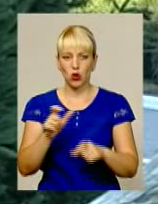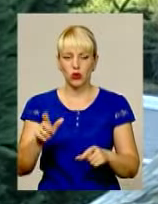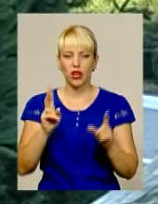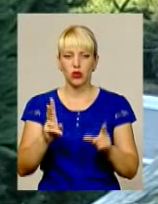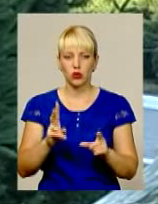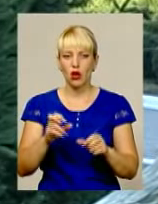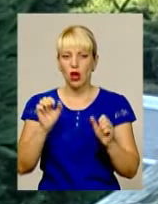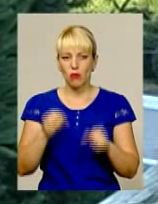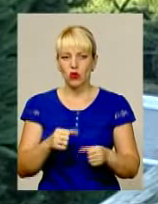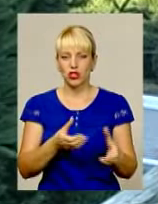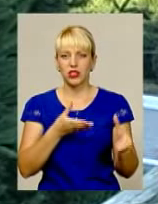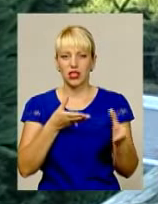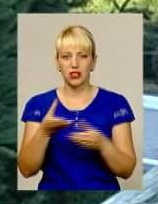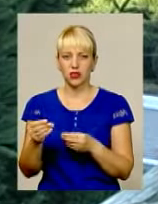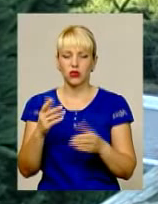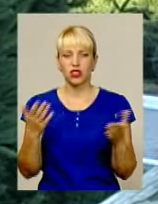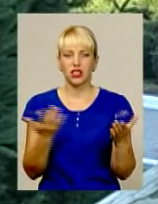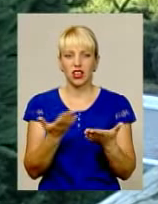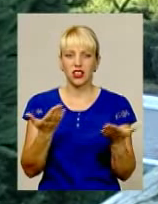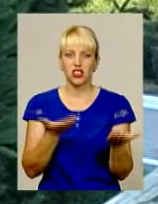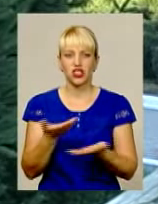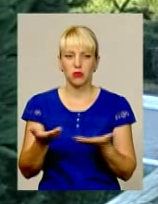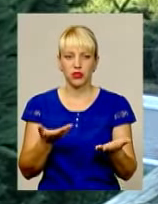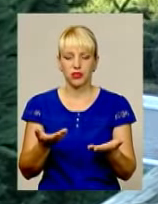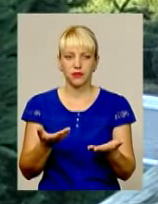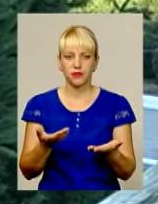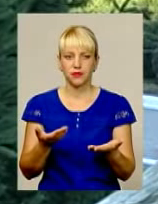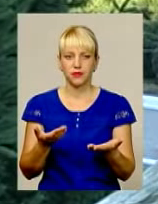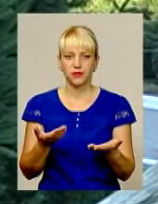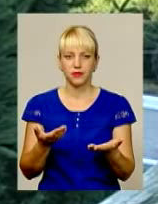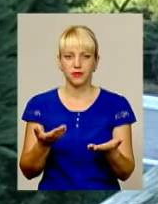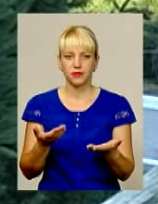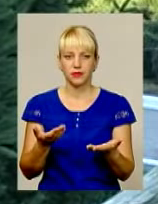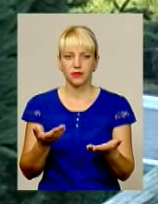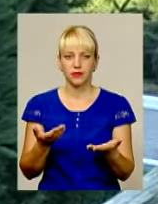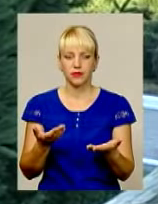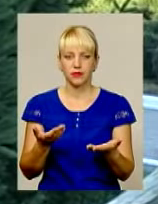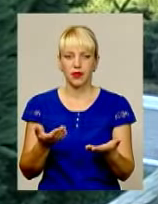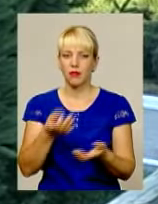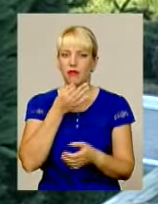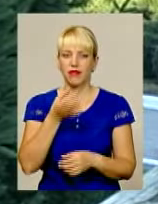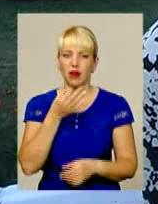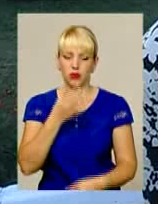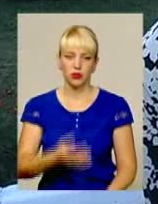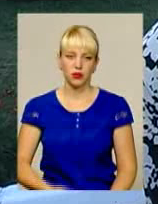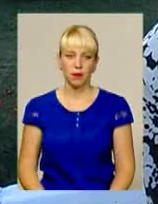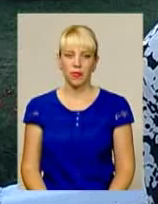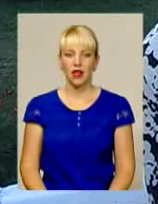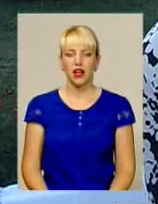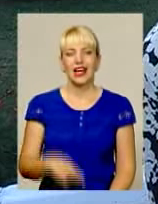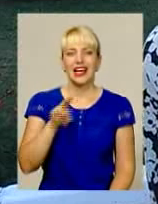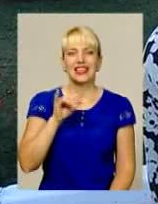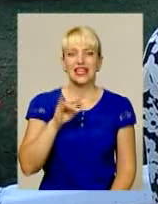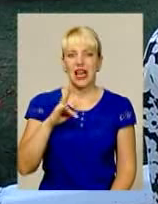які можуть надихнути, які чимось приваблюють. А от